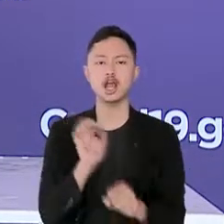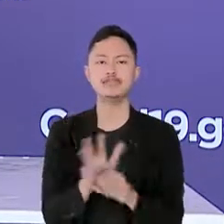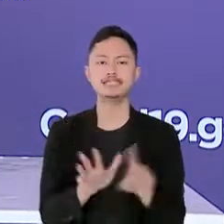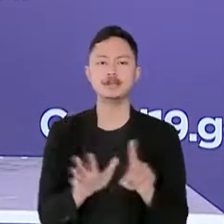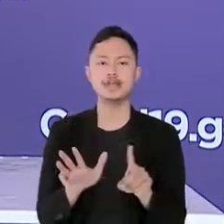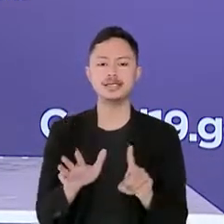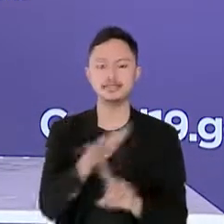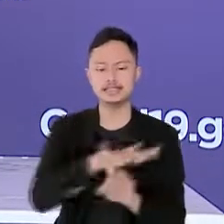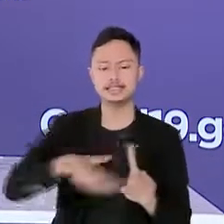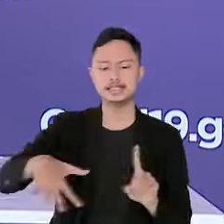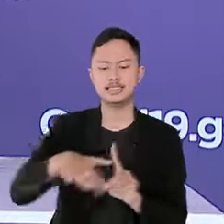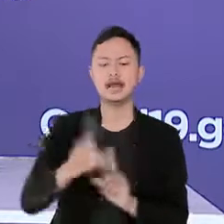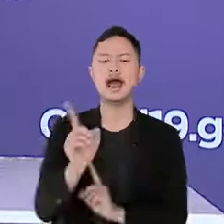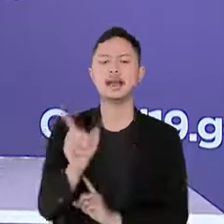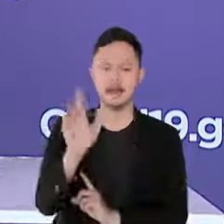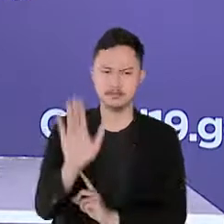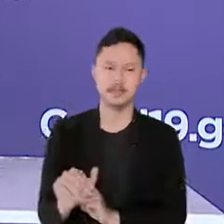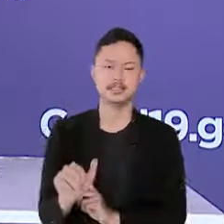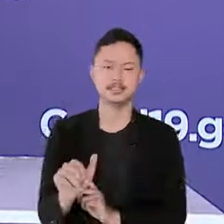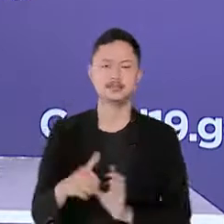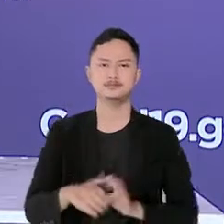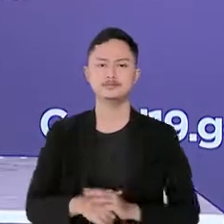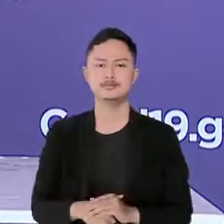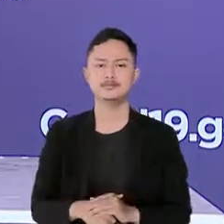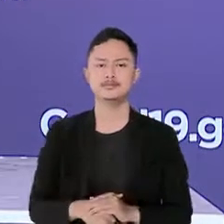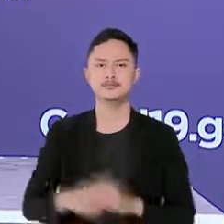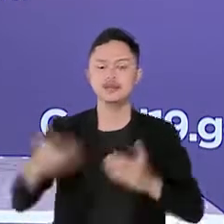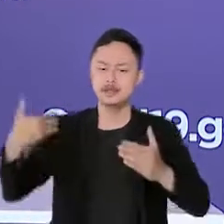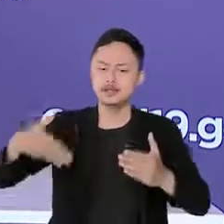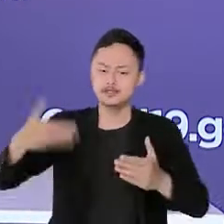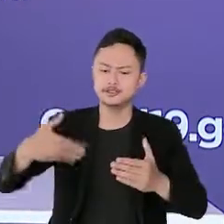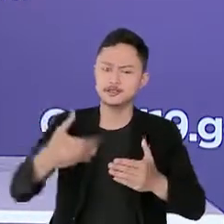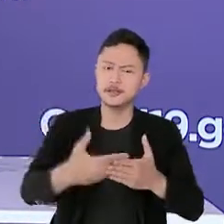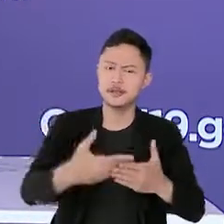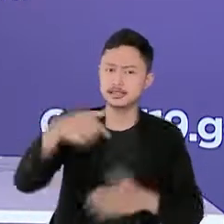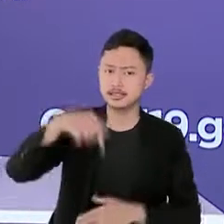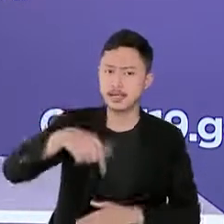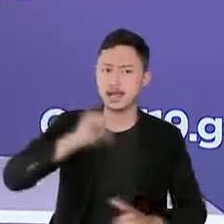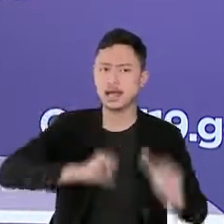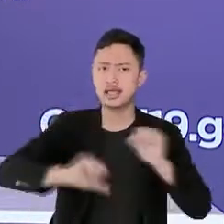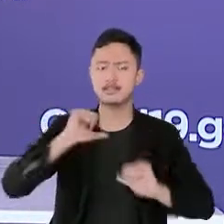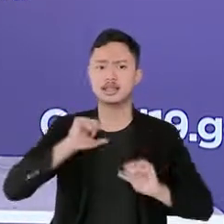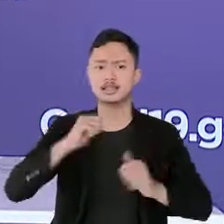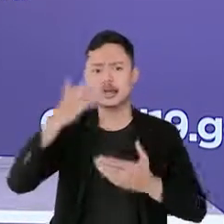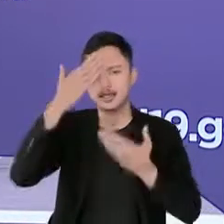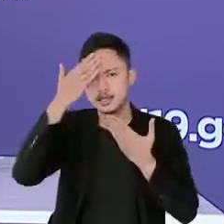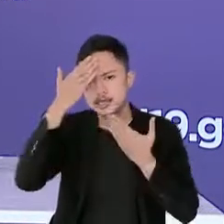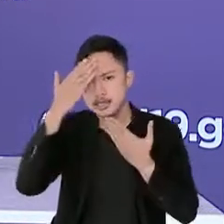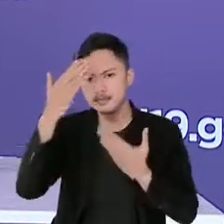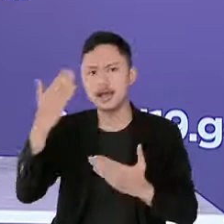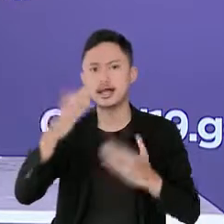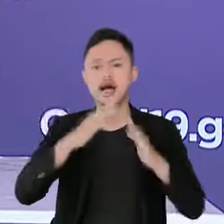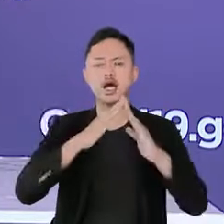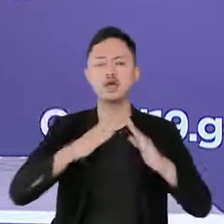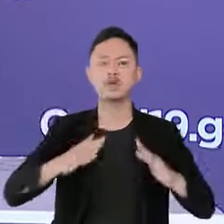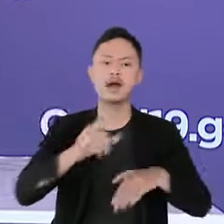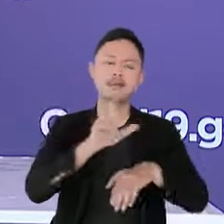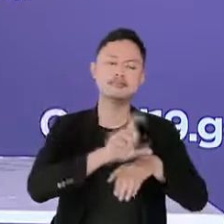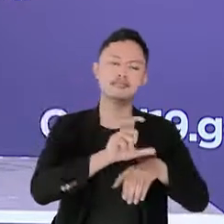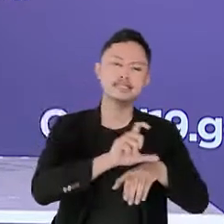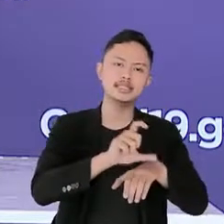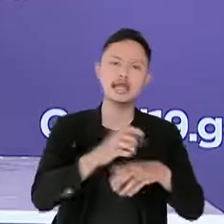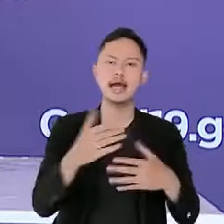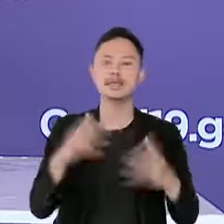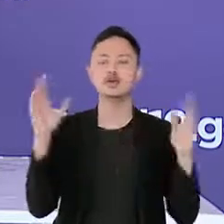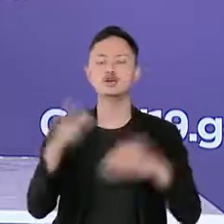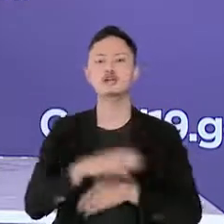ada di sekitar kita sampai saat ini pengaturan kegiatan ibadah di rumah ibadah atau ber